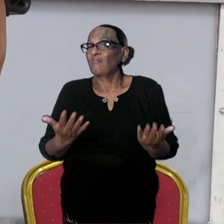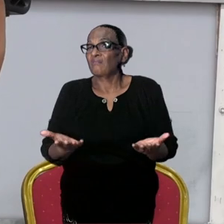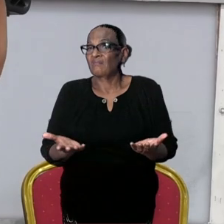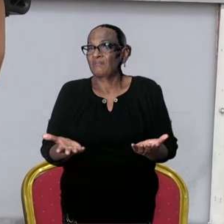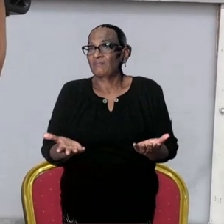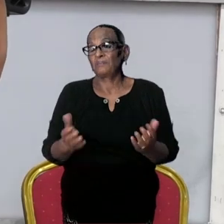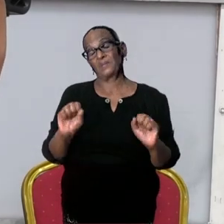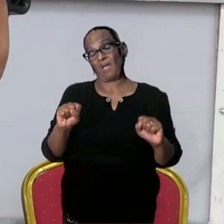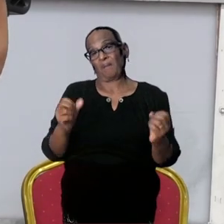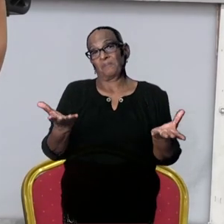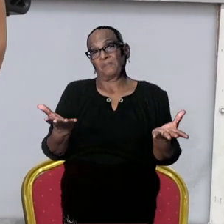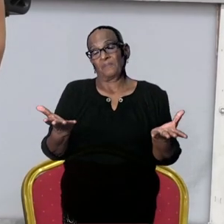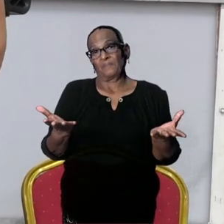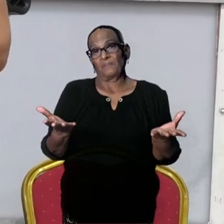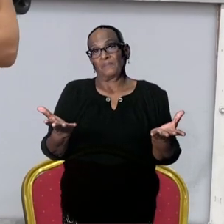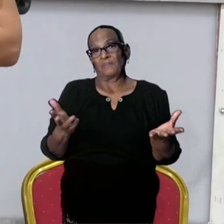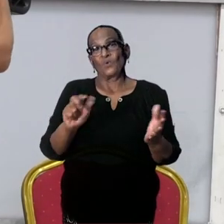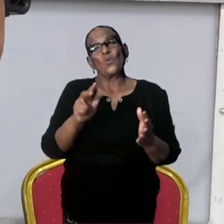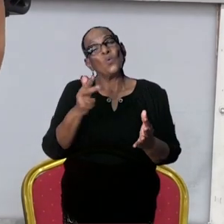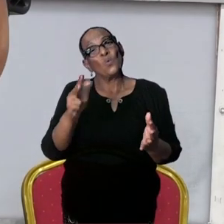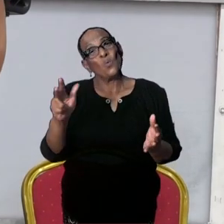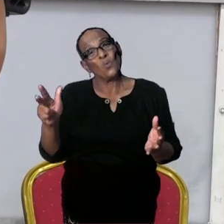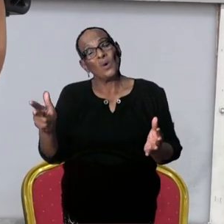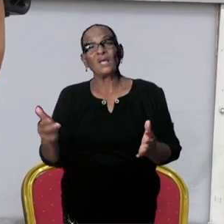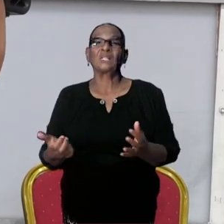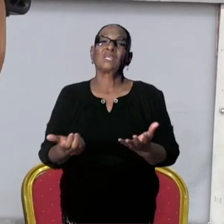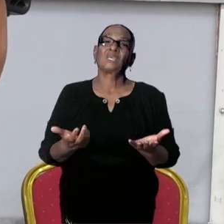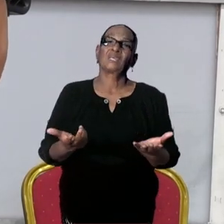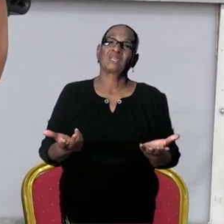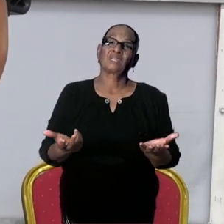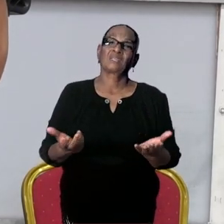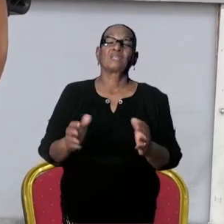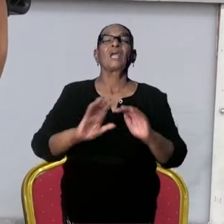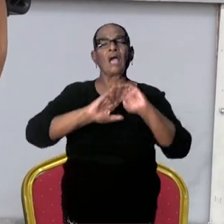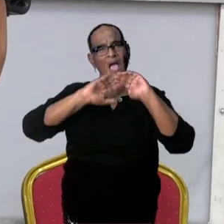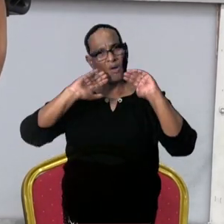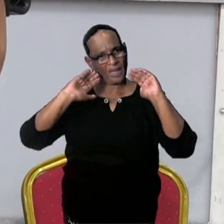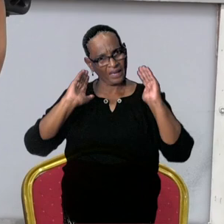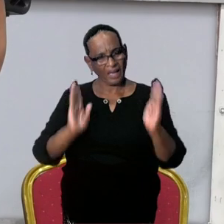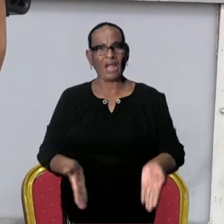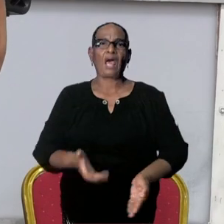En nou ja, wanneer denkt u dus in welk jaartal zullen we helemaal klaar zijn?